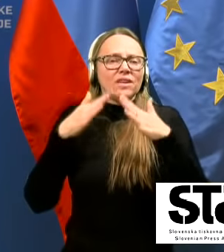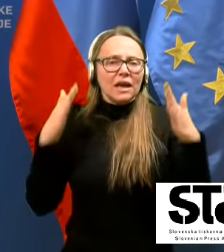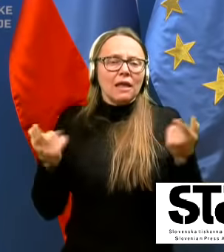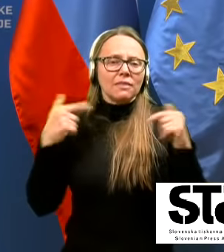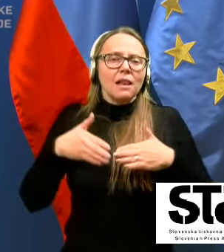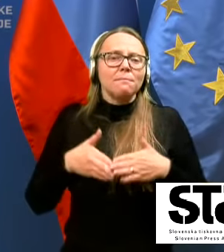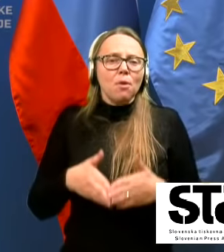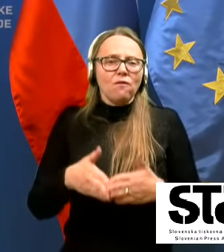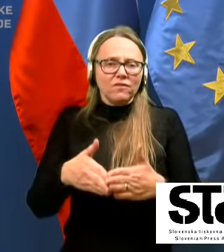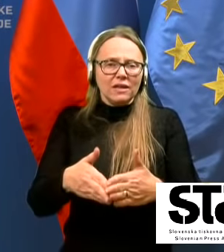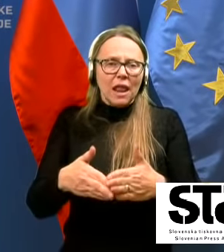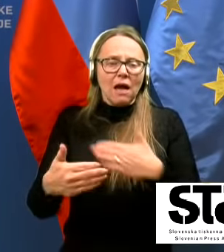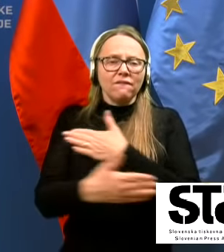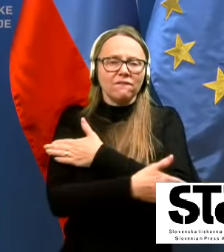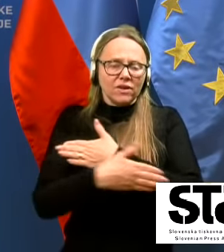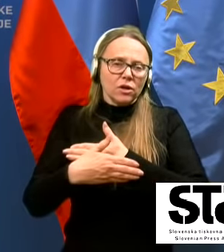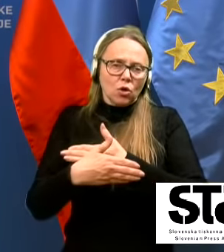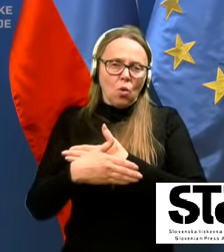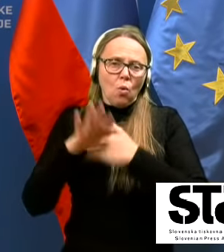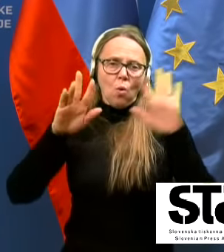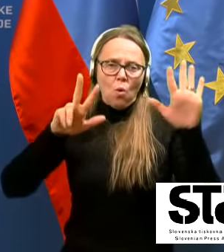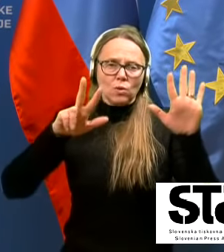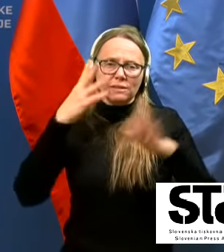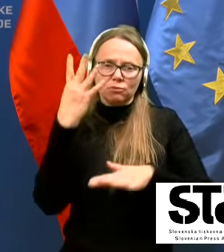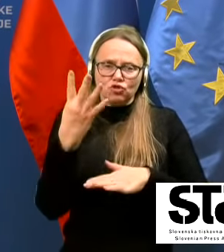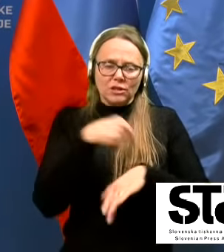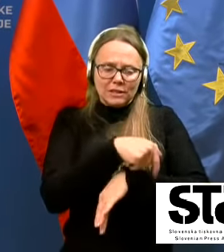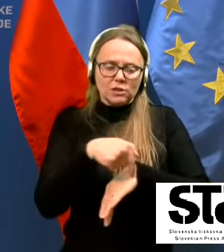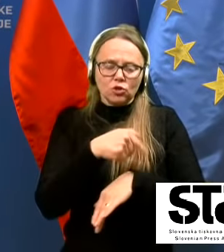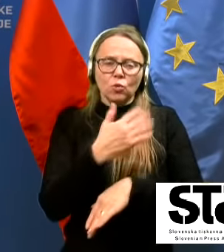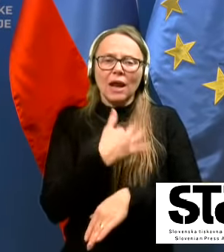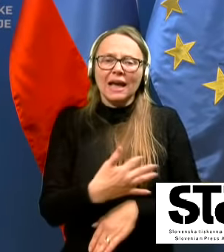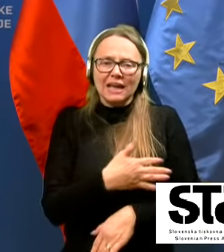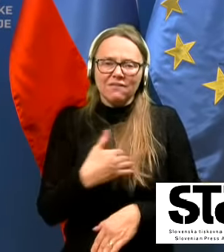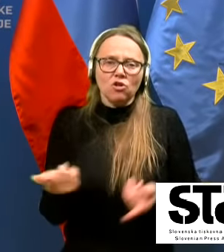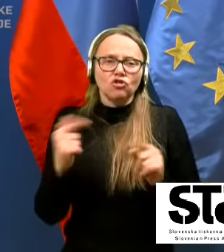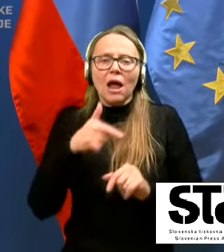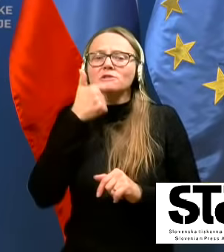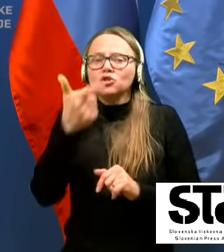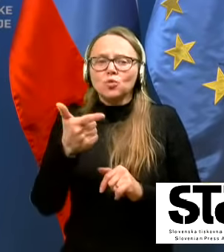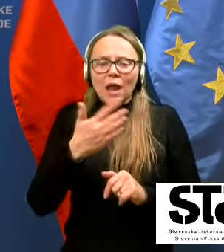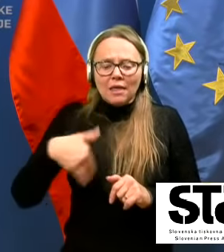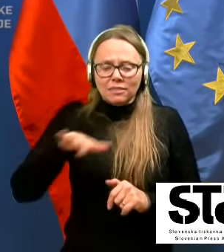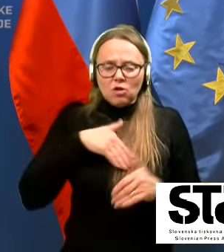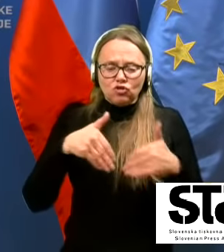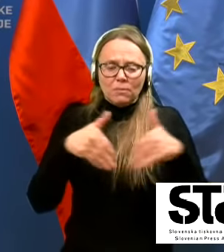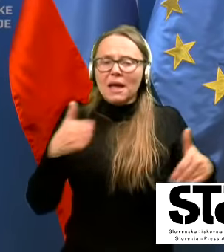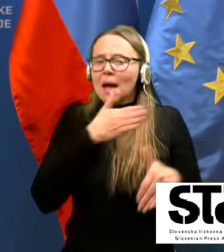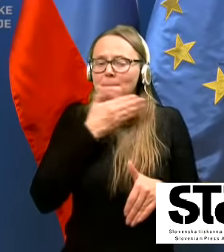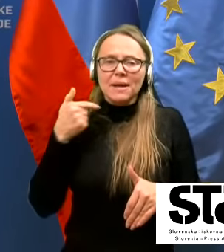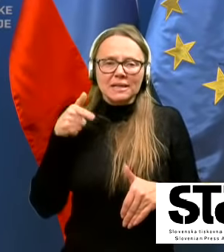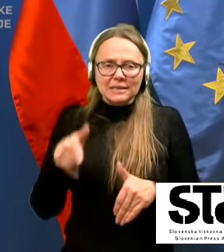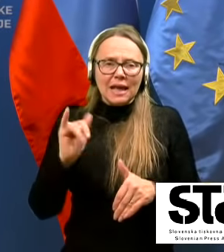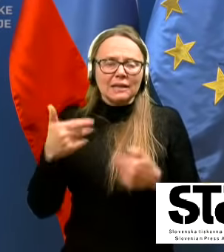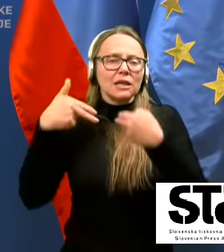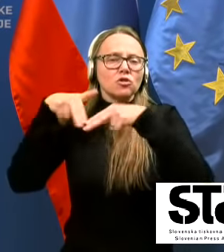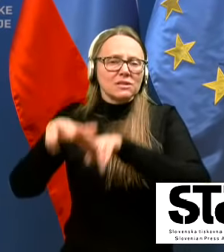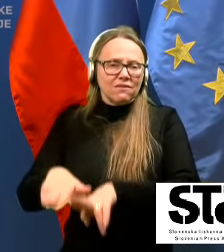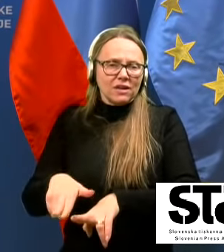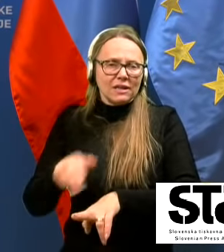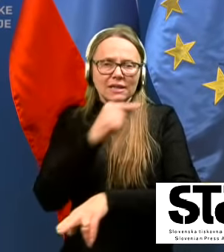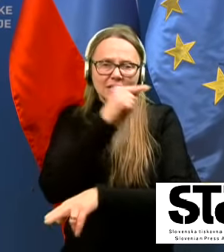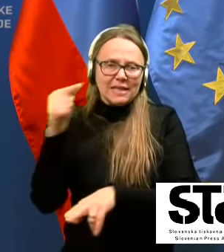plovila v roku 48. ur na Hrvaško oziroma izve naših meja, brez tega, da so se vrnili z